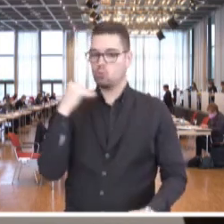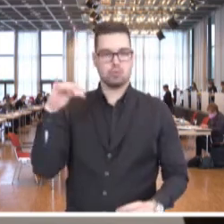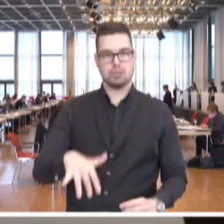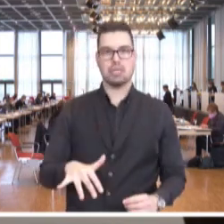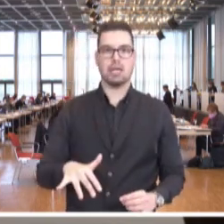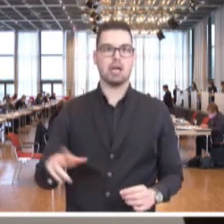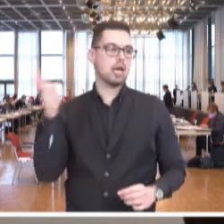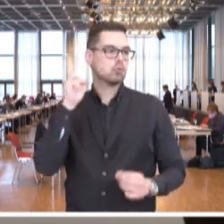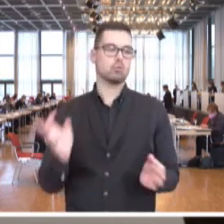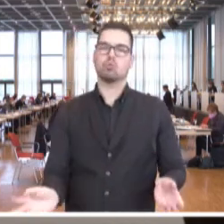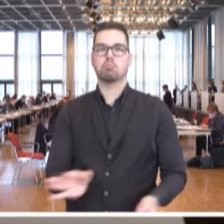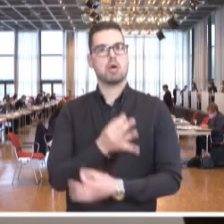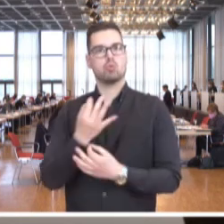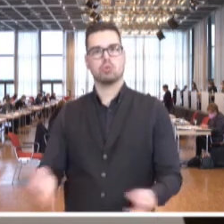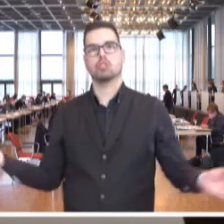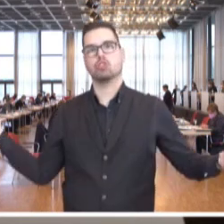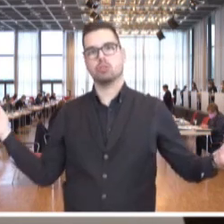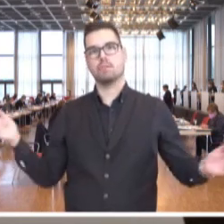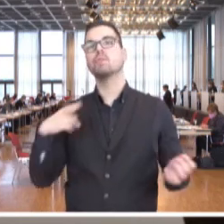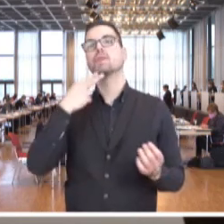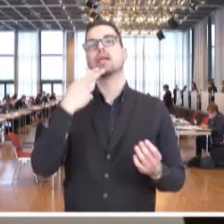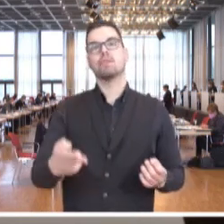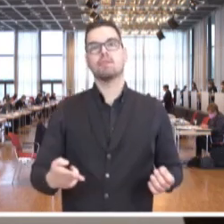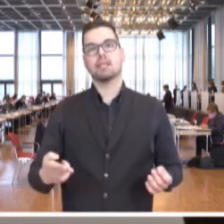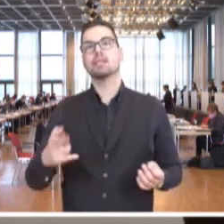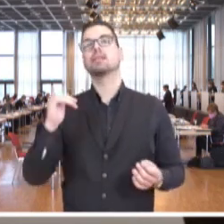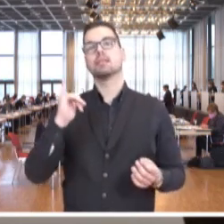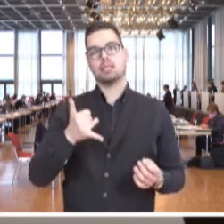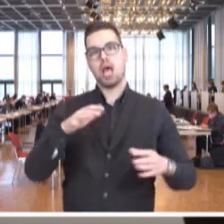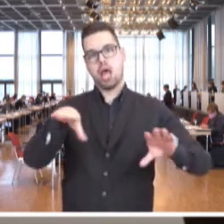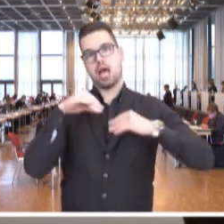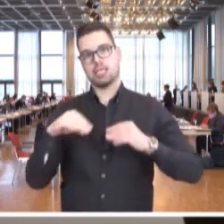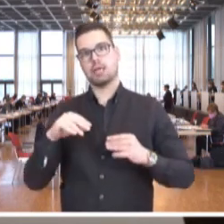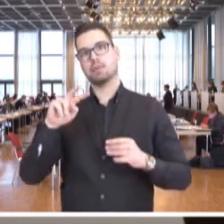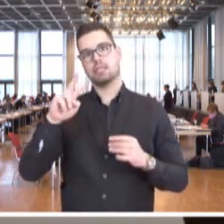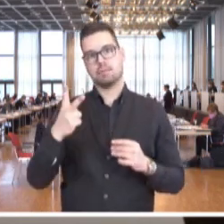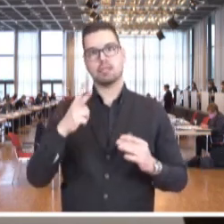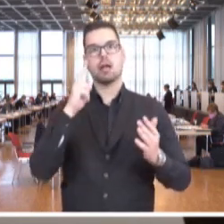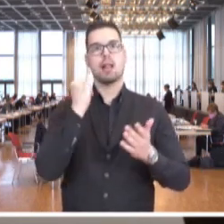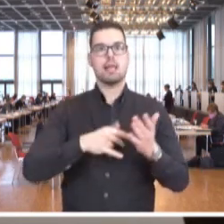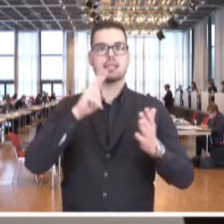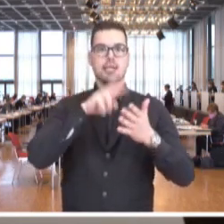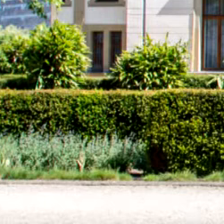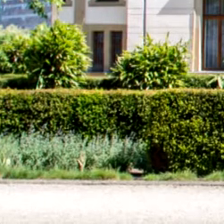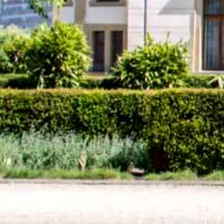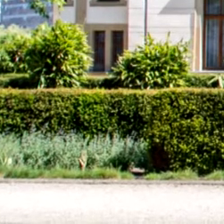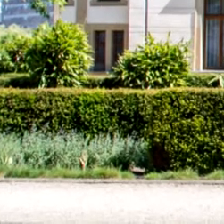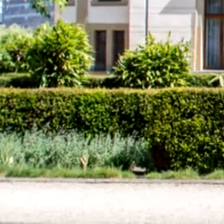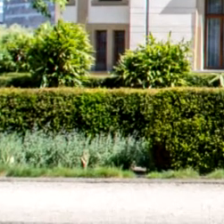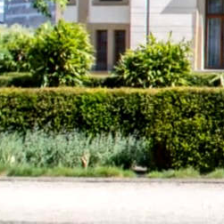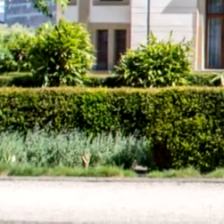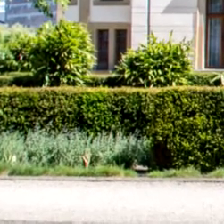auf eine Anhörung zu verzichten. Er empfiehlt dem Plenum daher die Annahme des Gesetzes in zweiter und letzter Lesung. Vielen Dank.